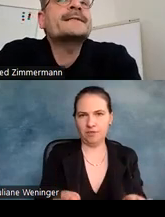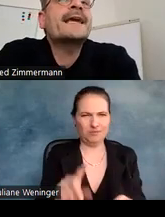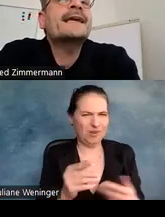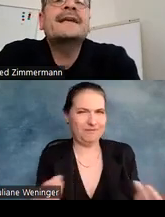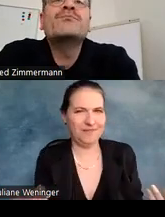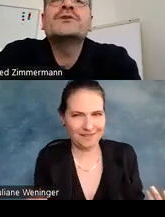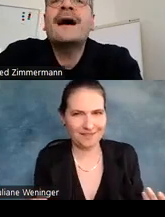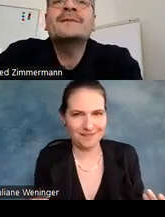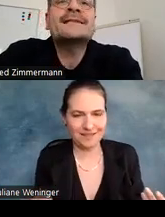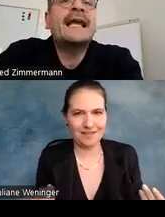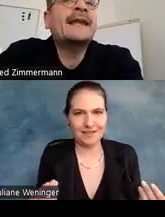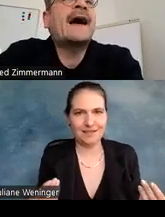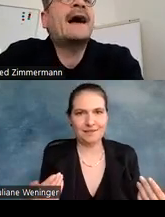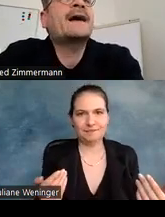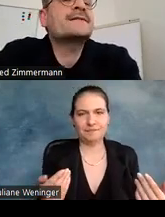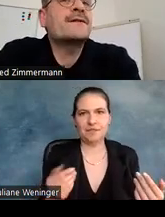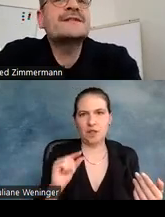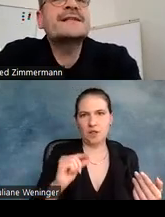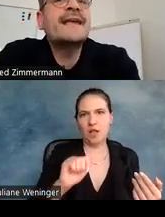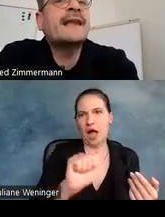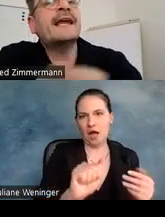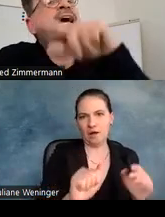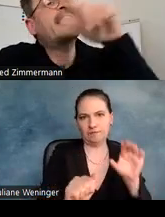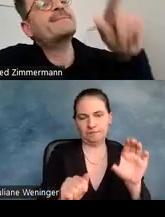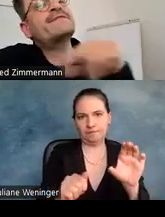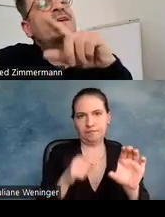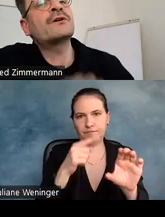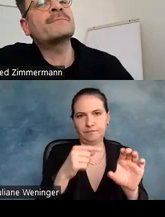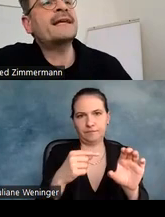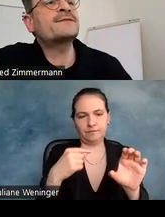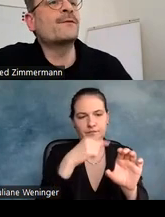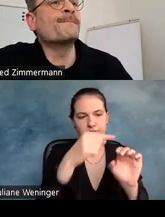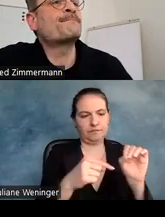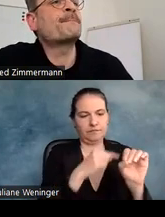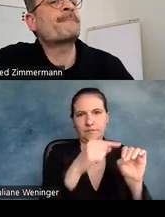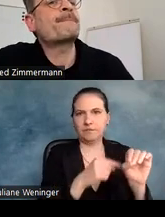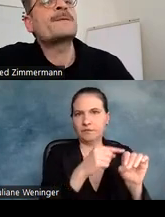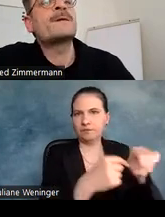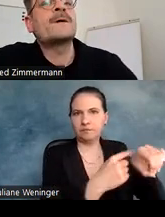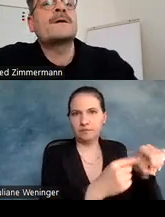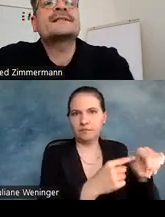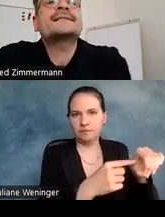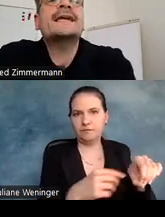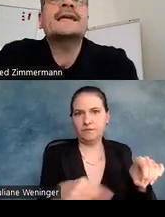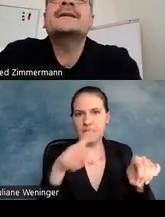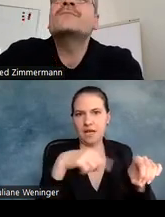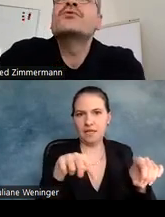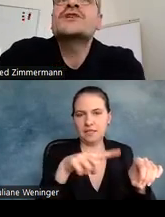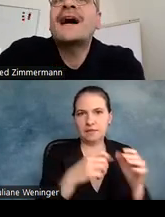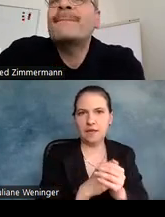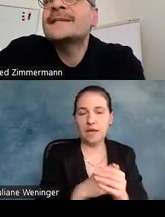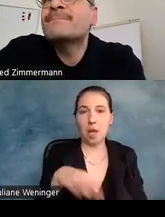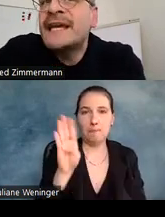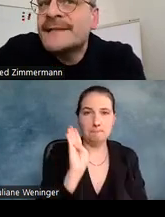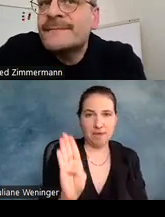Ich zeige Ihnen den Buchstaben des kleinen A's und Sie sehen eine Kreisbewegung im Zentrum. Und ich zeige Ihnen den